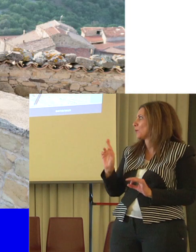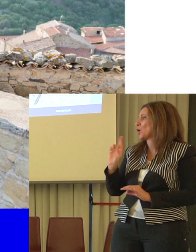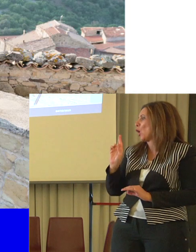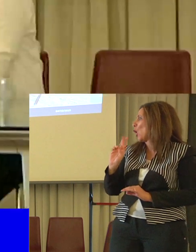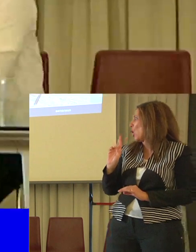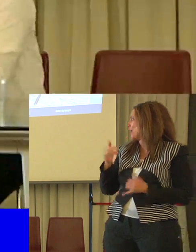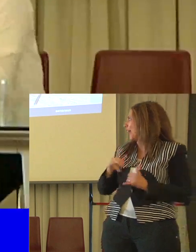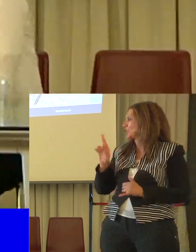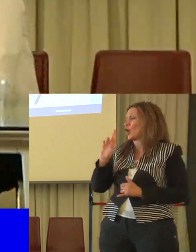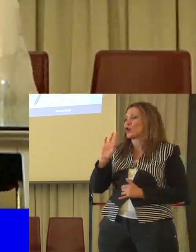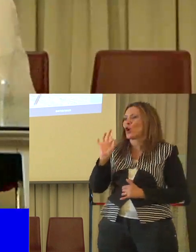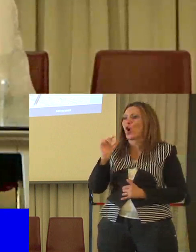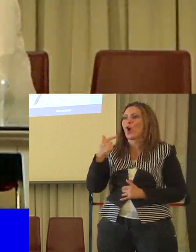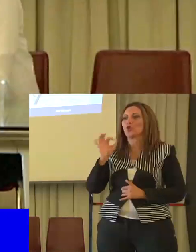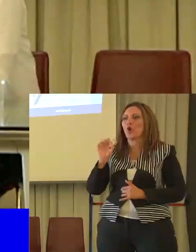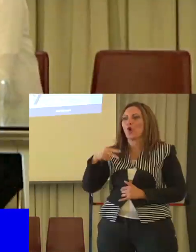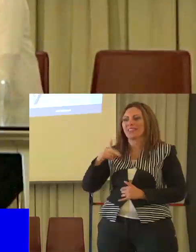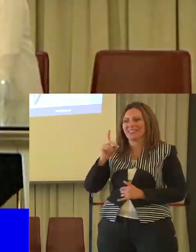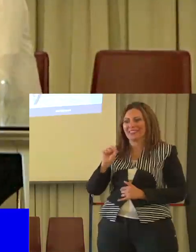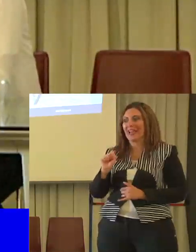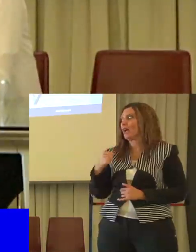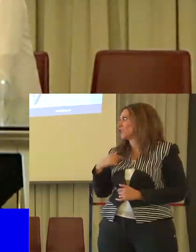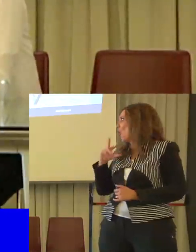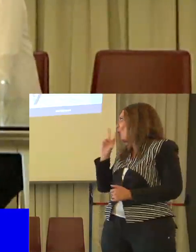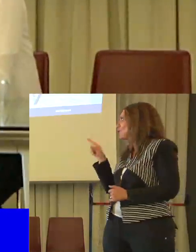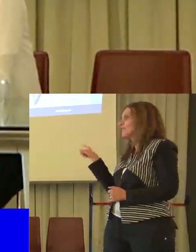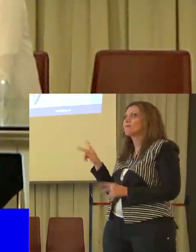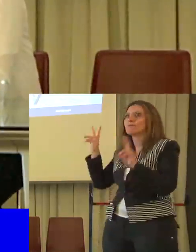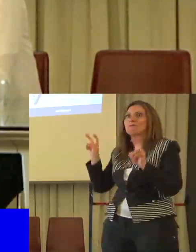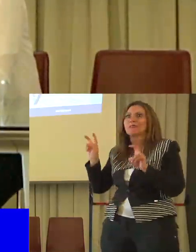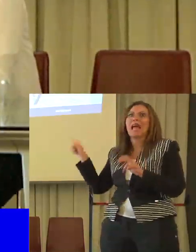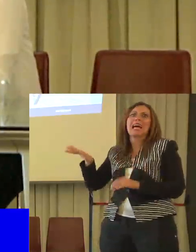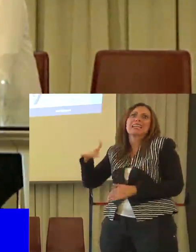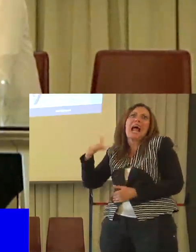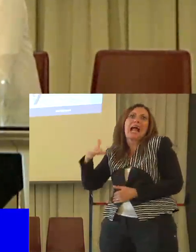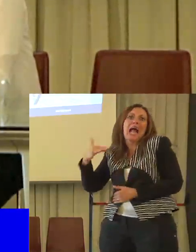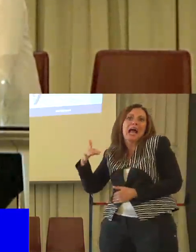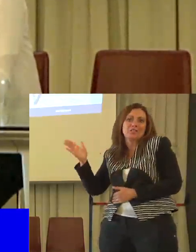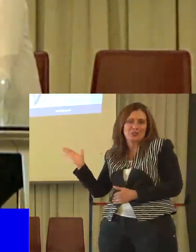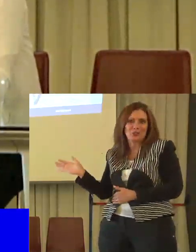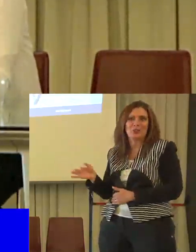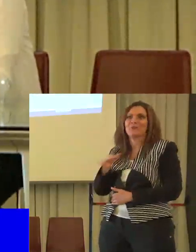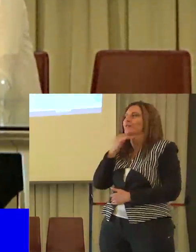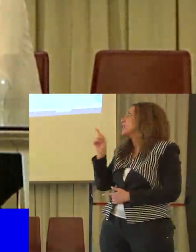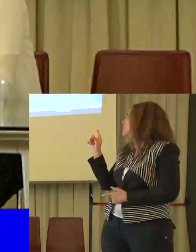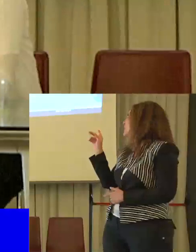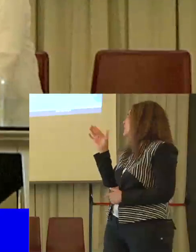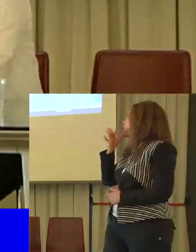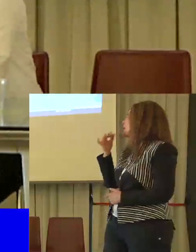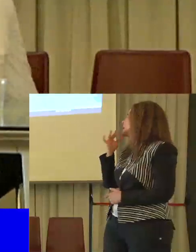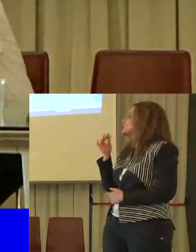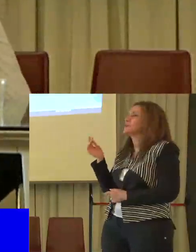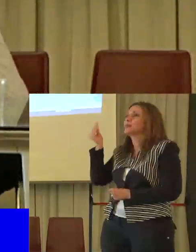ragazzo, fra un po' anche tu non lo sarai più. Questa è bellissima, cioè sembrano proprio sospesi in aria i